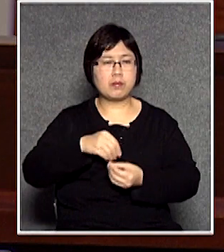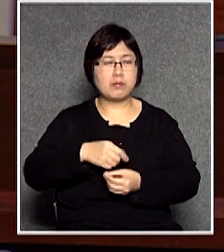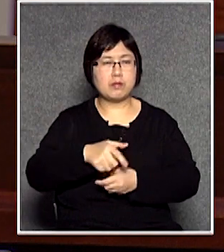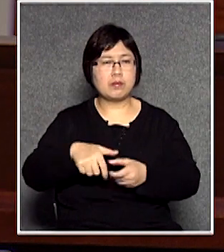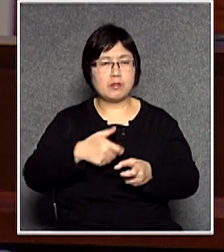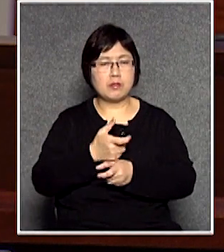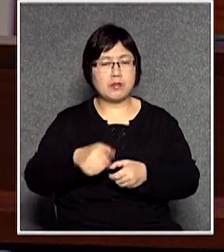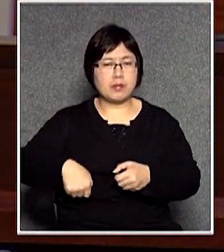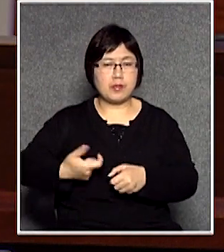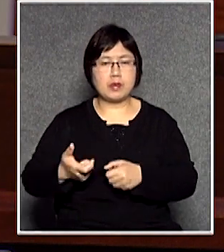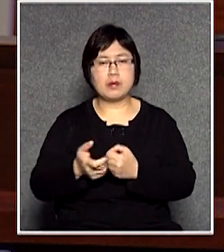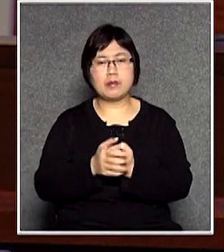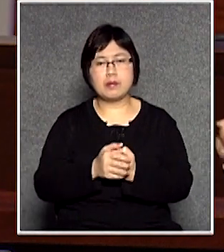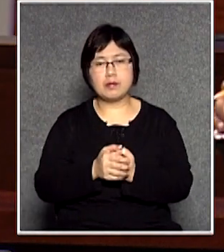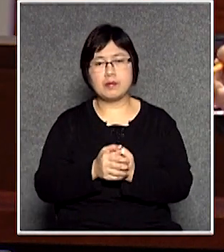我想說